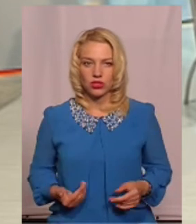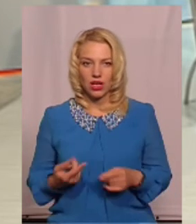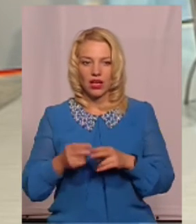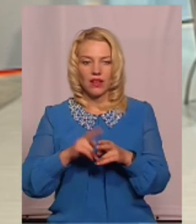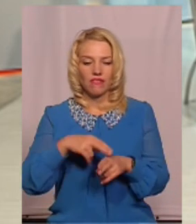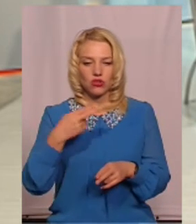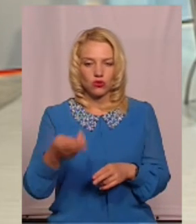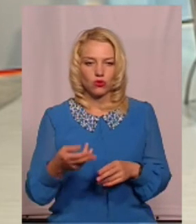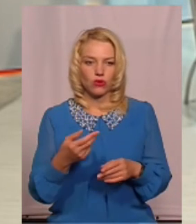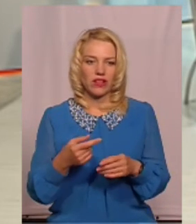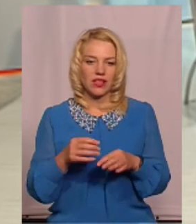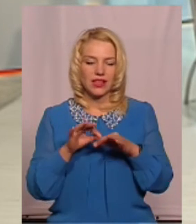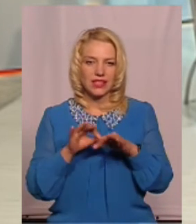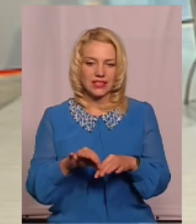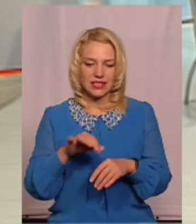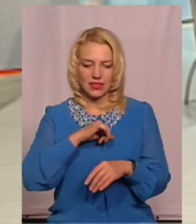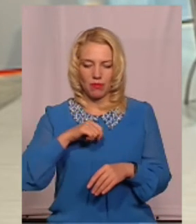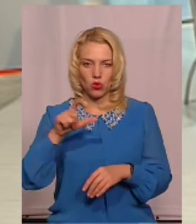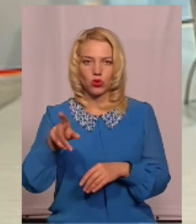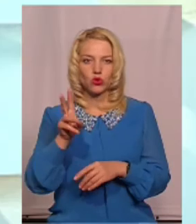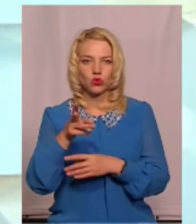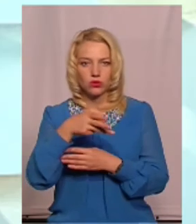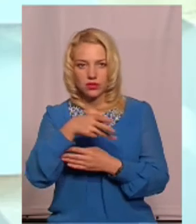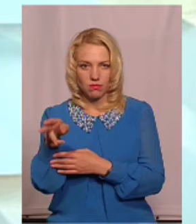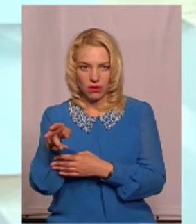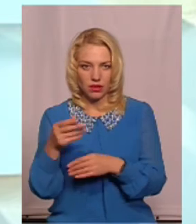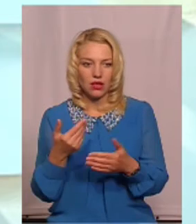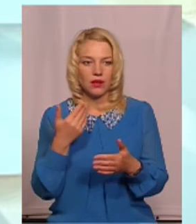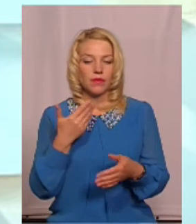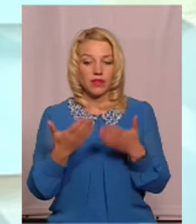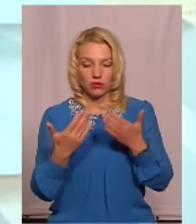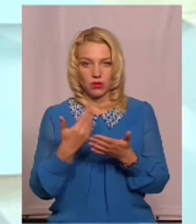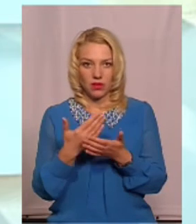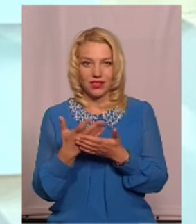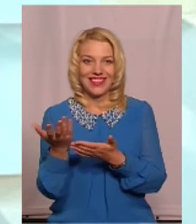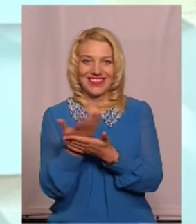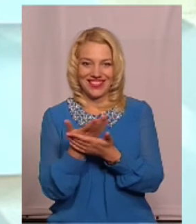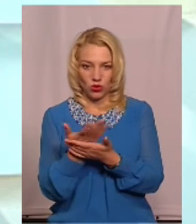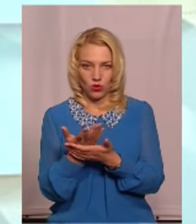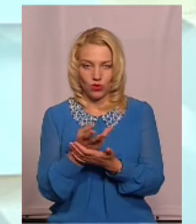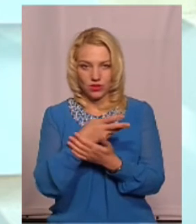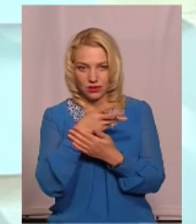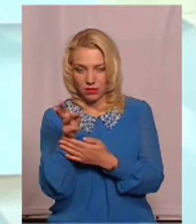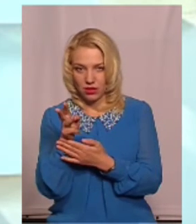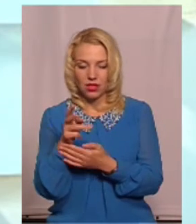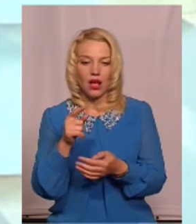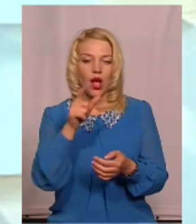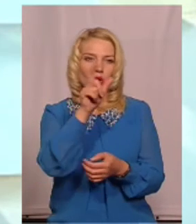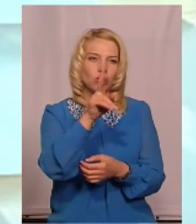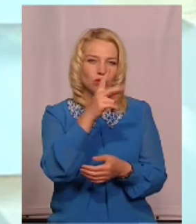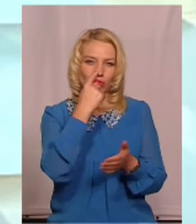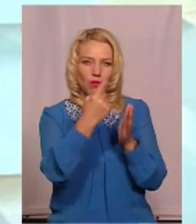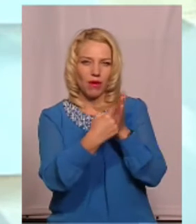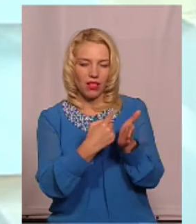несе ось саме ця фізична особа. Тобто, іншими словами, якщо знімається фільм, і тут людина випадково потрапляє в камеру, в об